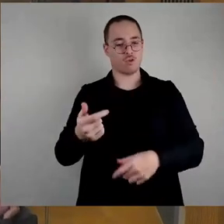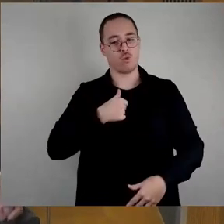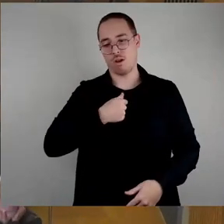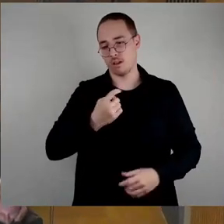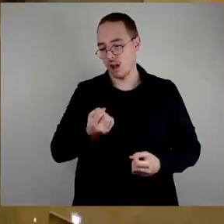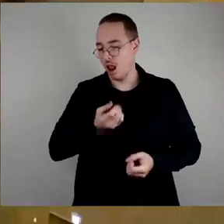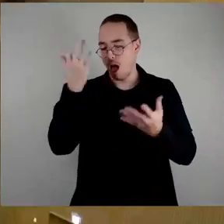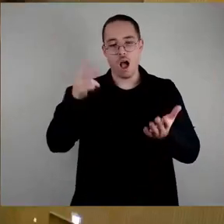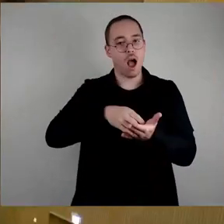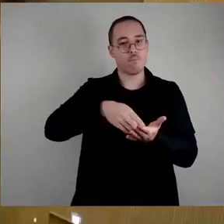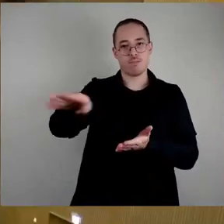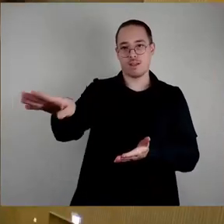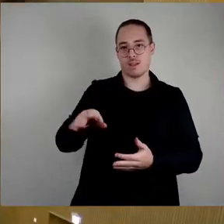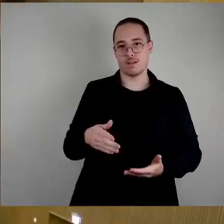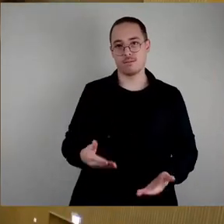Braunsohn.